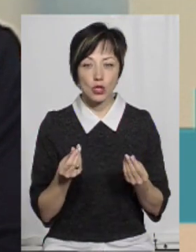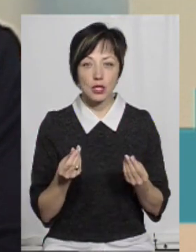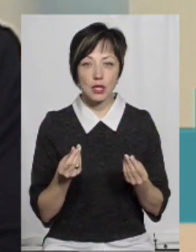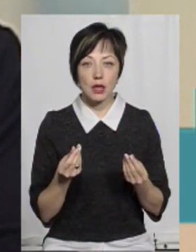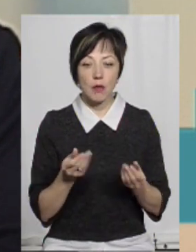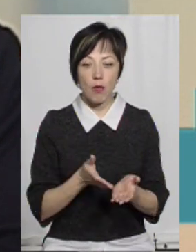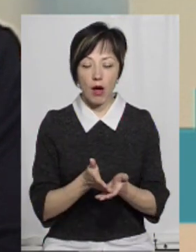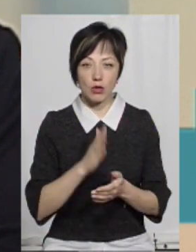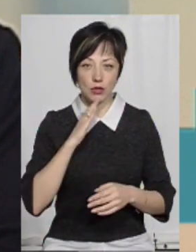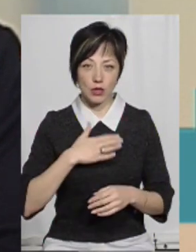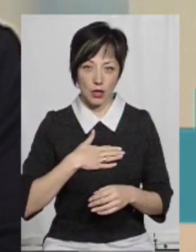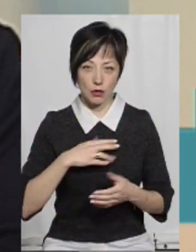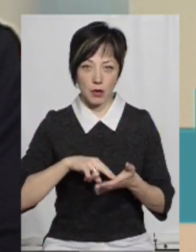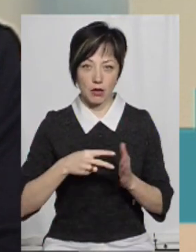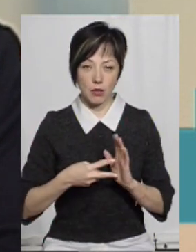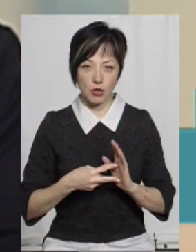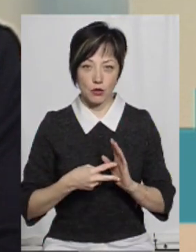які по галузі наші передбачені.